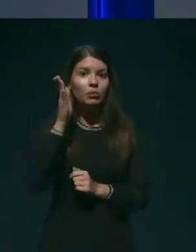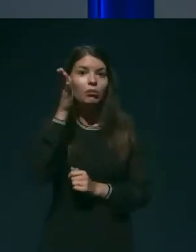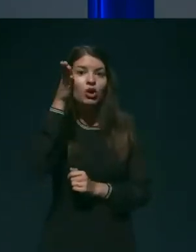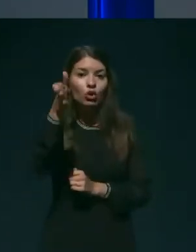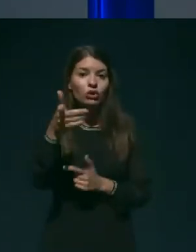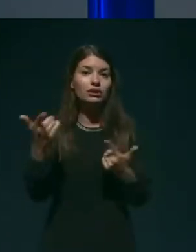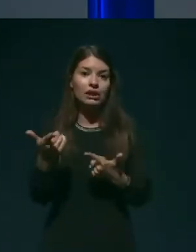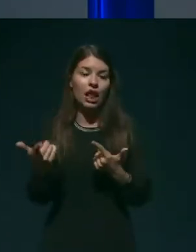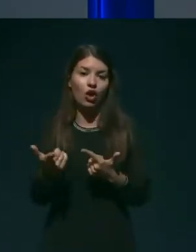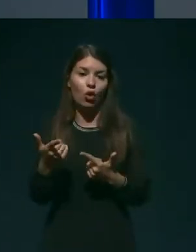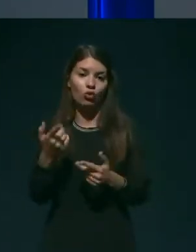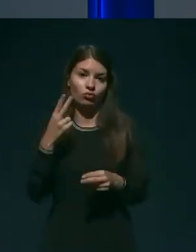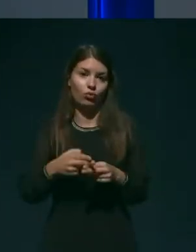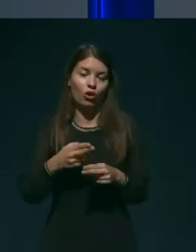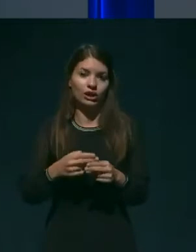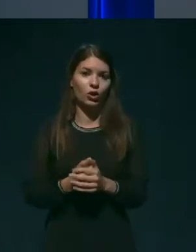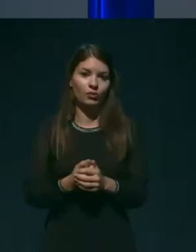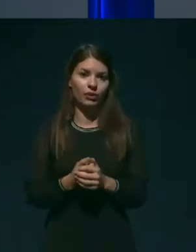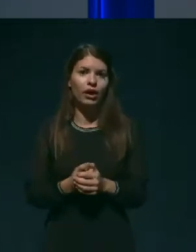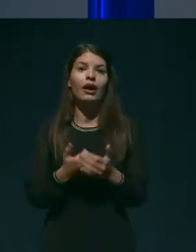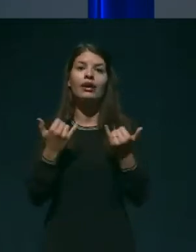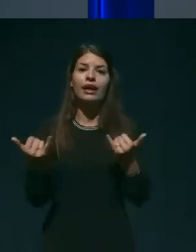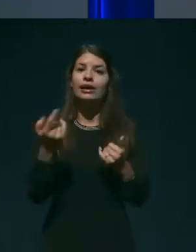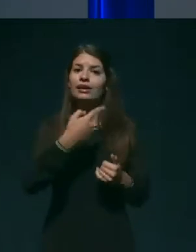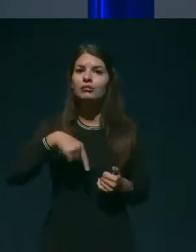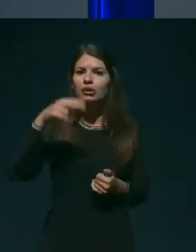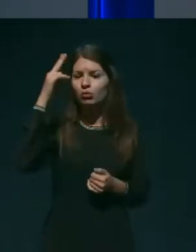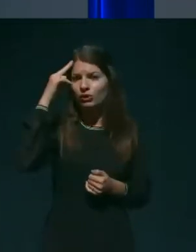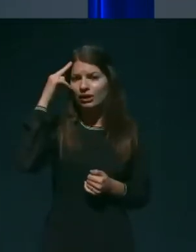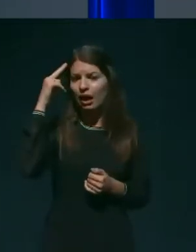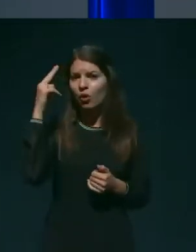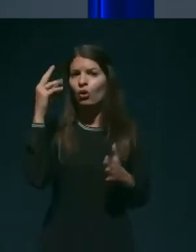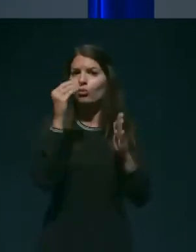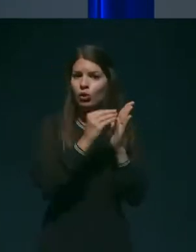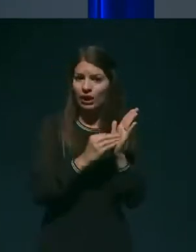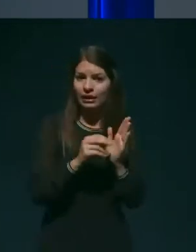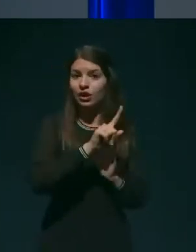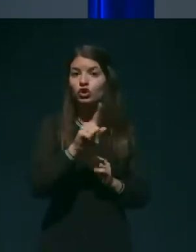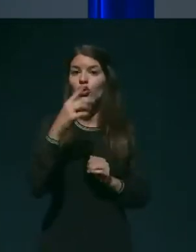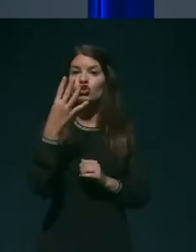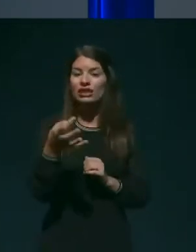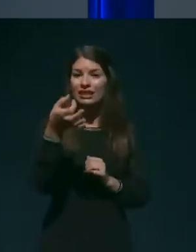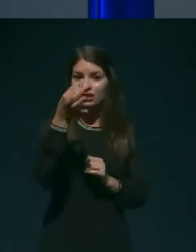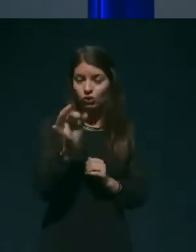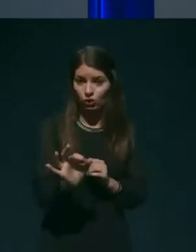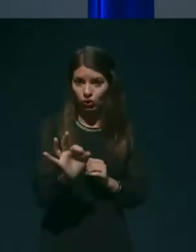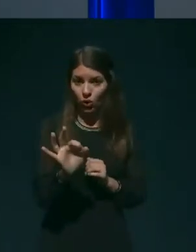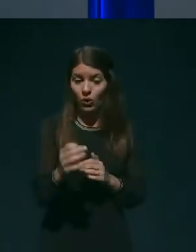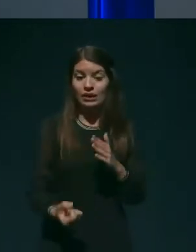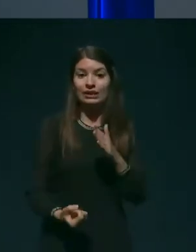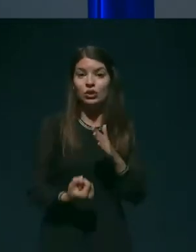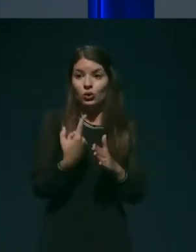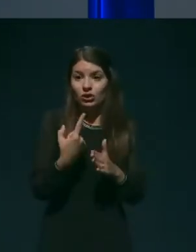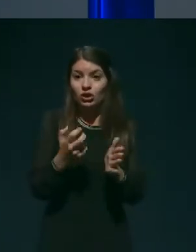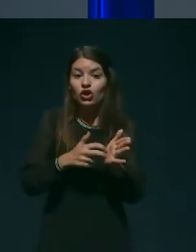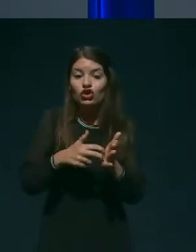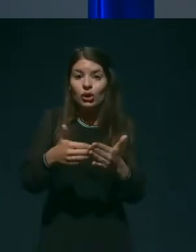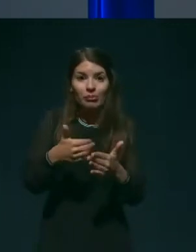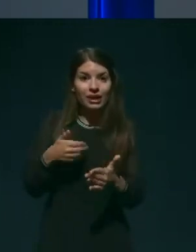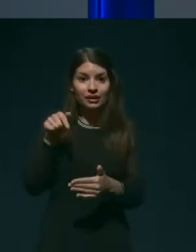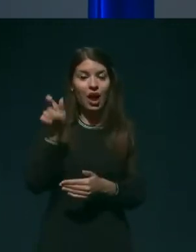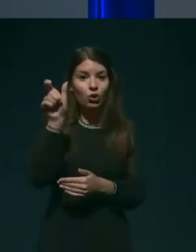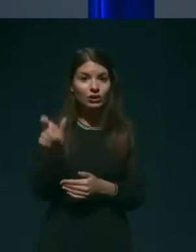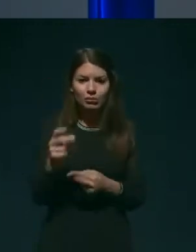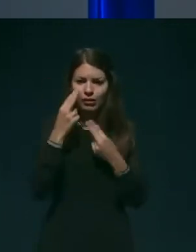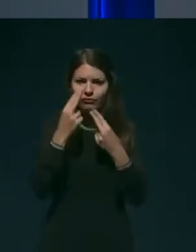Danes poznamo podatke, da 40% mu da še kakšen procent več, vseh prenosov se zgodi predanje oseba, pravzaprav v resnici simptomatska,